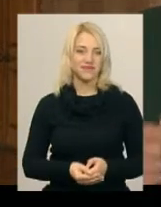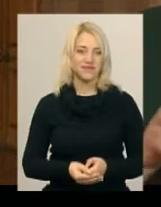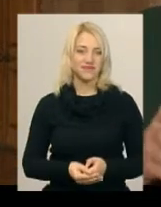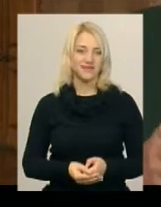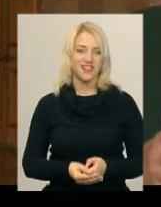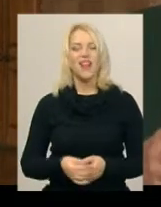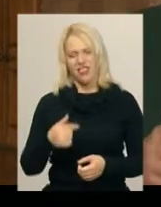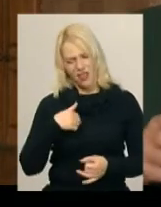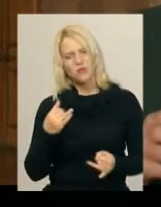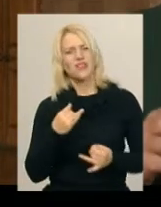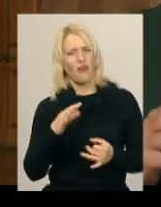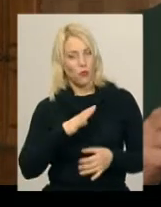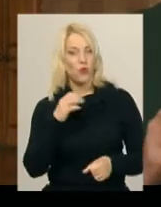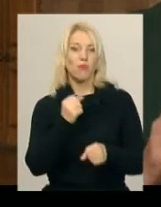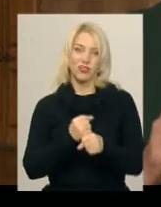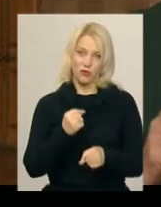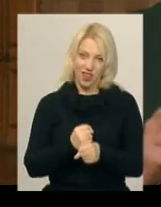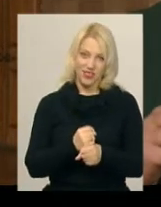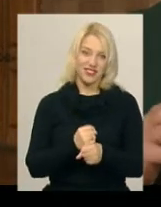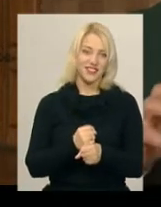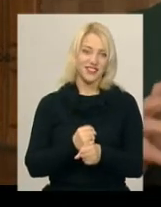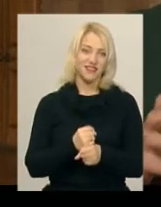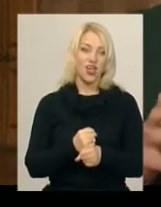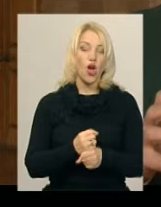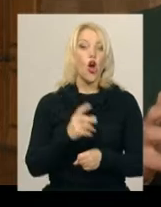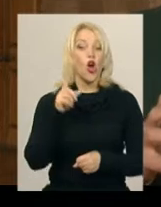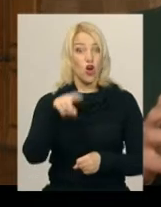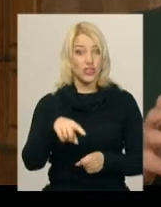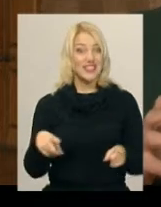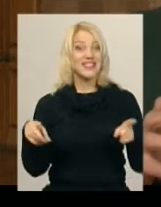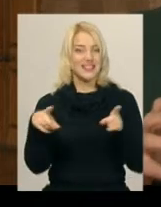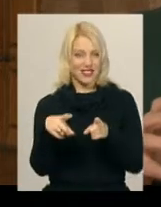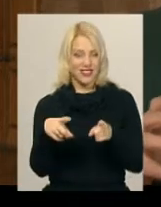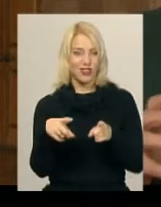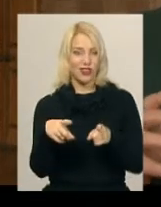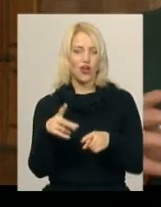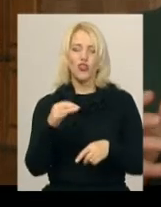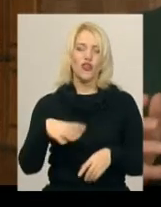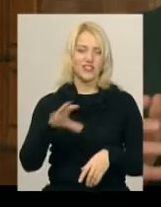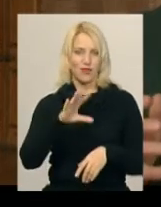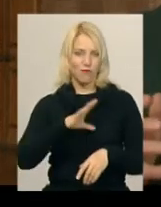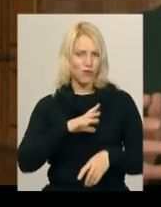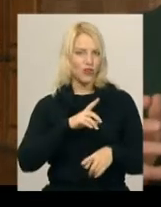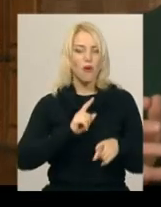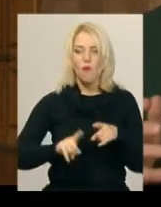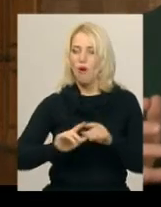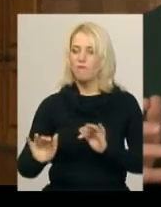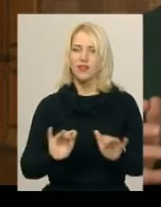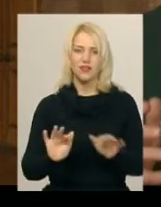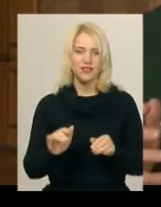Нам цікаво було працювати, хоча стисло, але всі були дуже мобільні, дуже